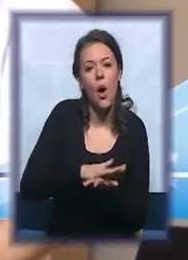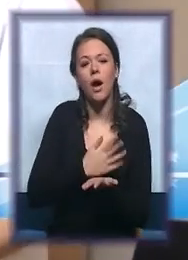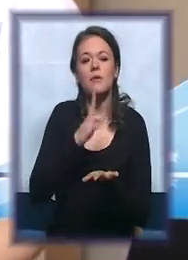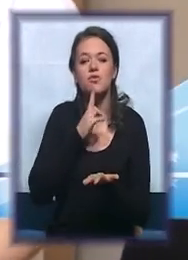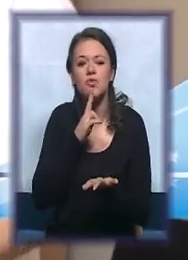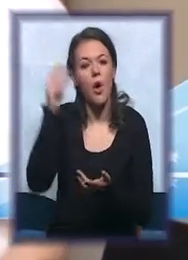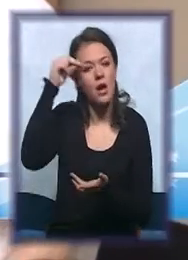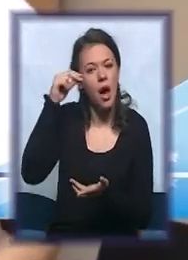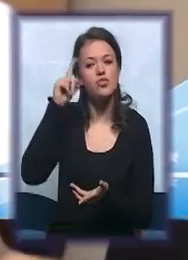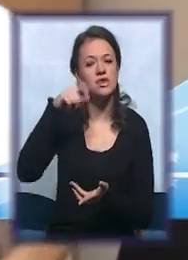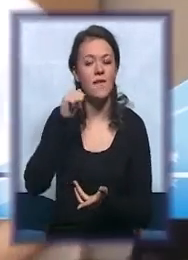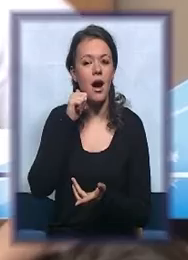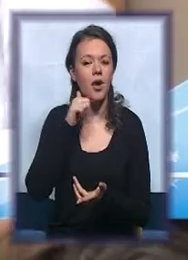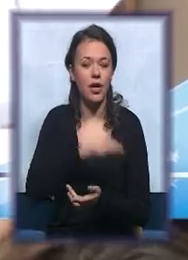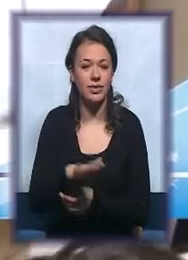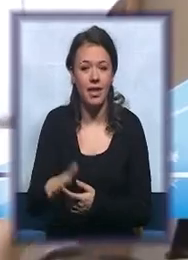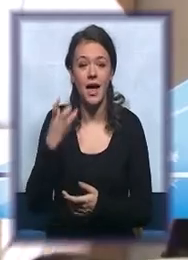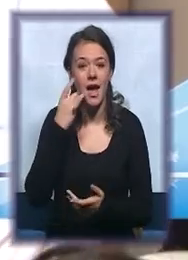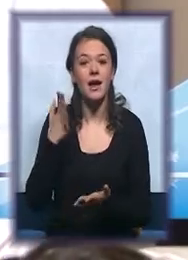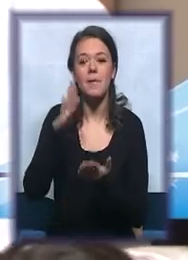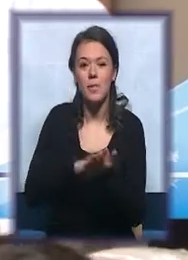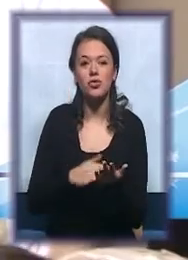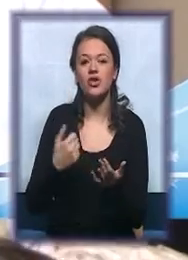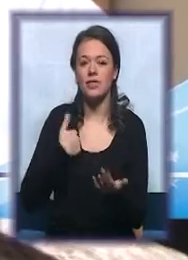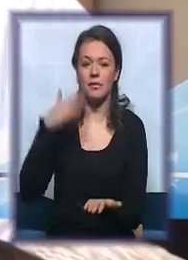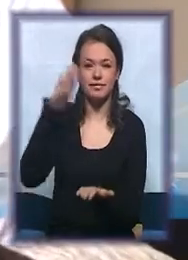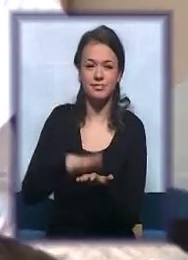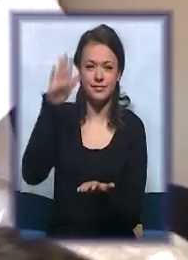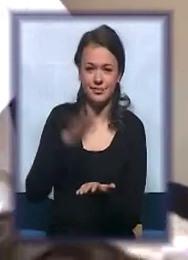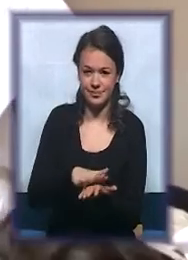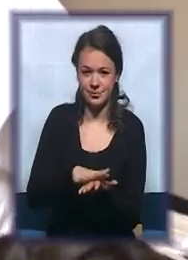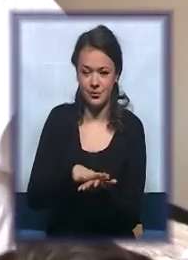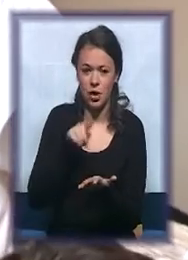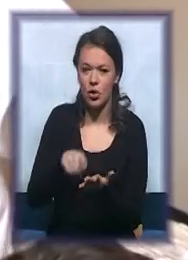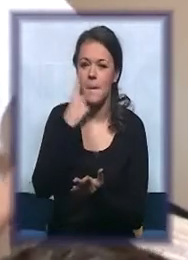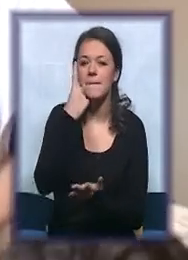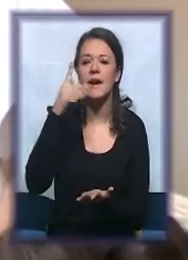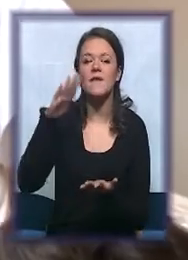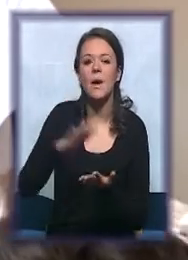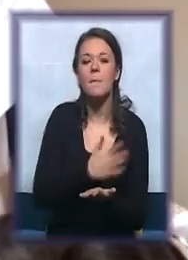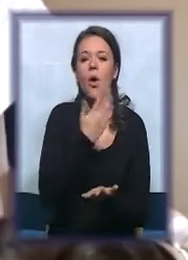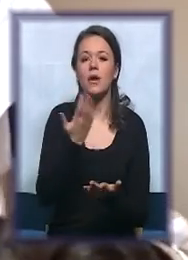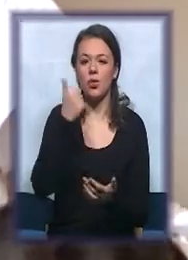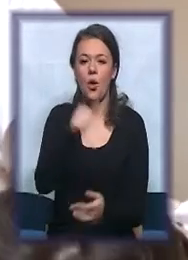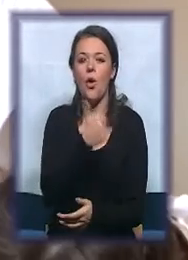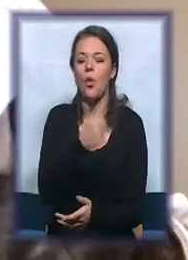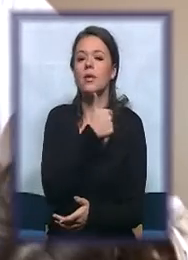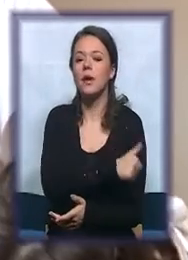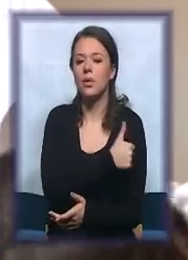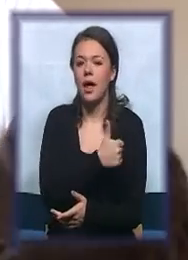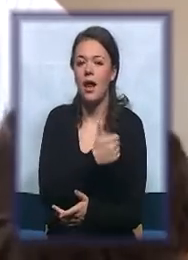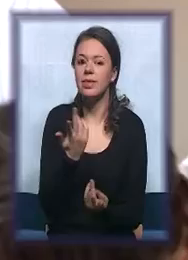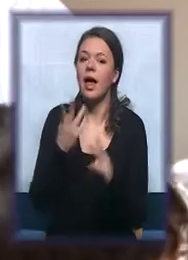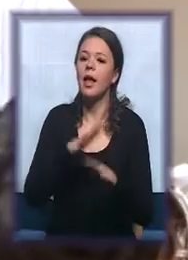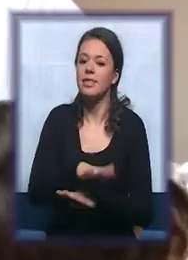nauči svako dete kad počne da udara po stolu. Znači to je taj prvi pokret od godinu dana gde dete već može da ovlada